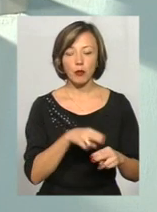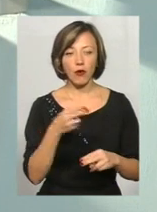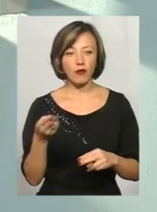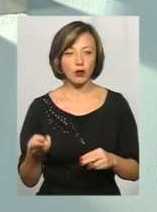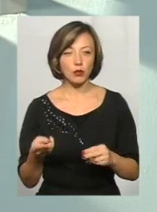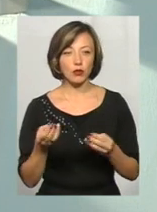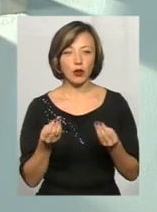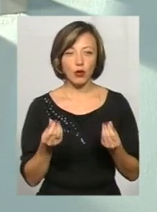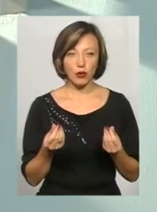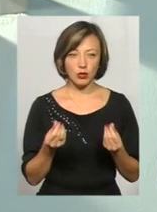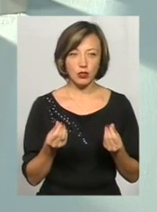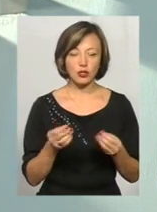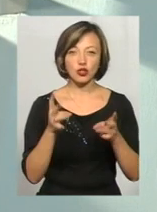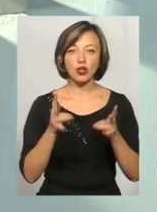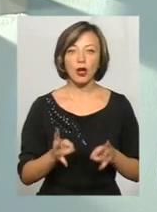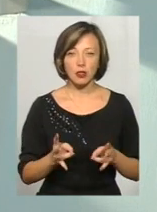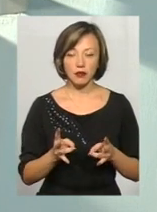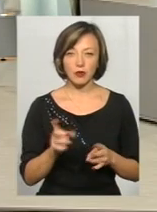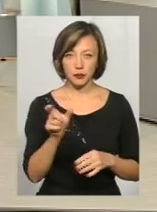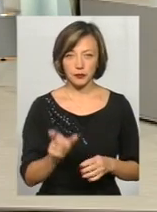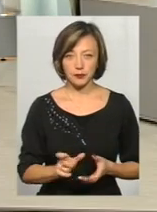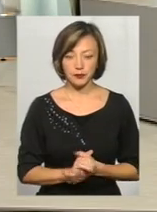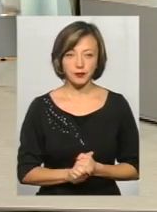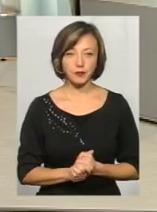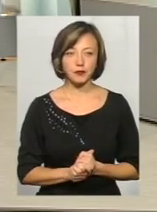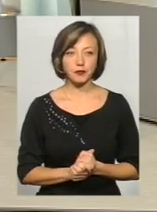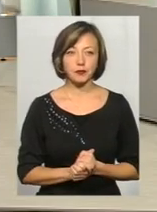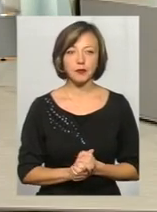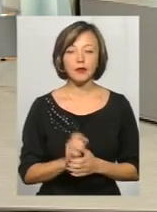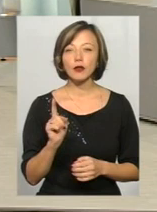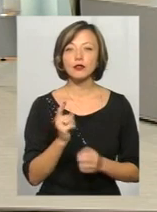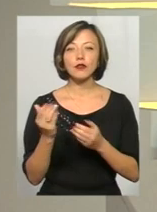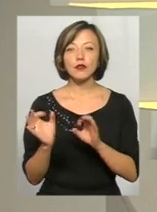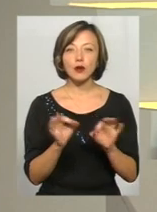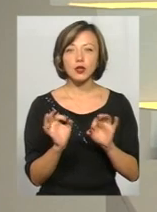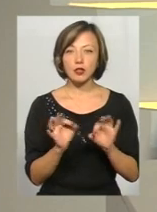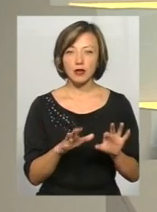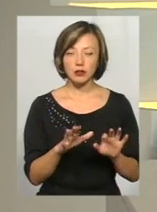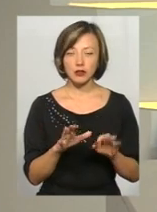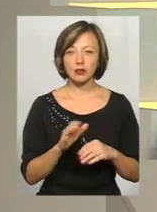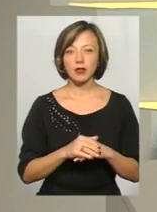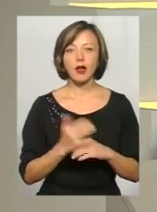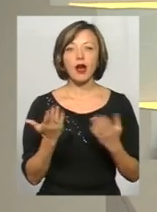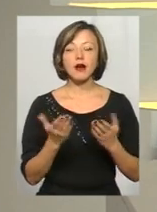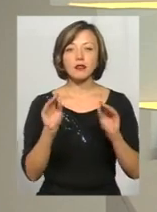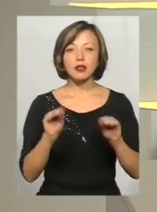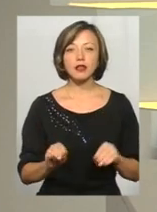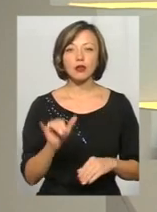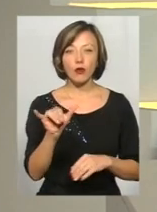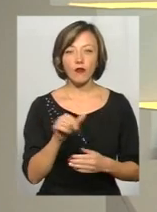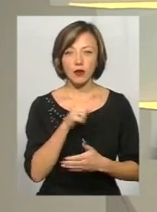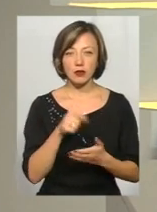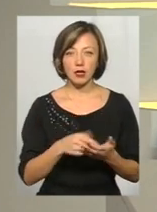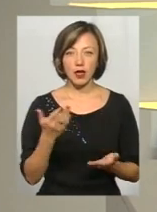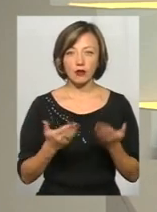жертві, скажімо, пострадавшому. Дякую. А що ви розкажете нам, пане Юрі, яка статистика у вас? Якщо говорити про